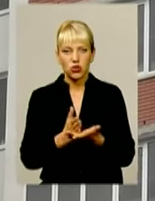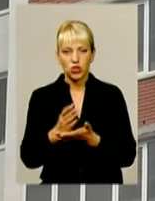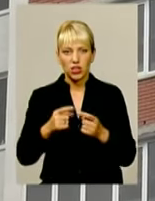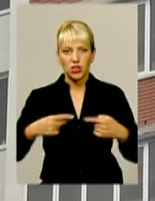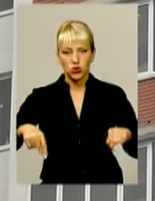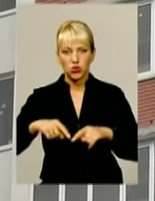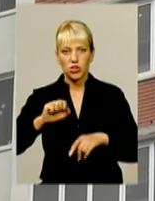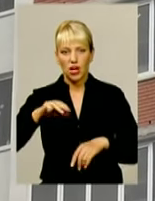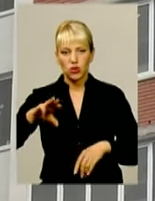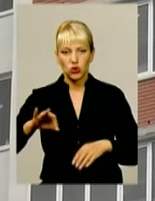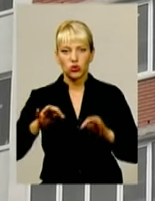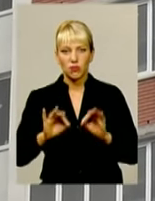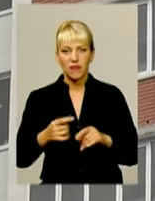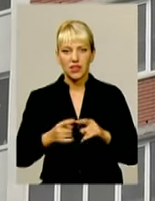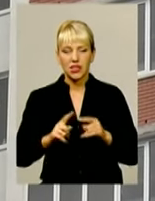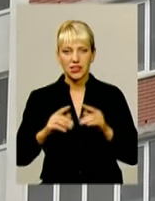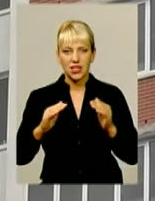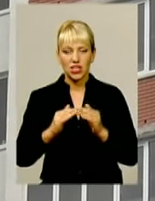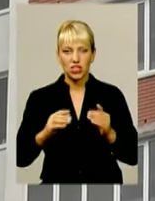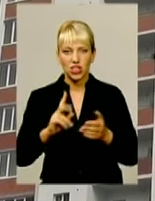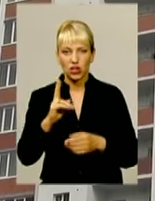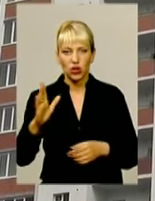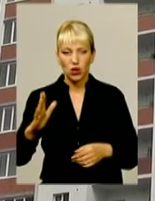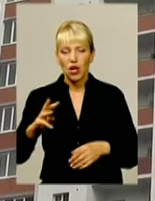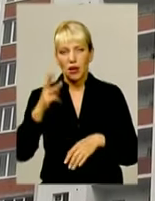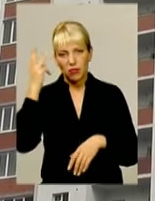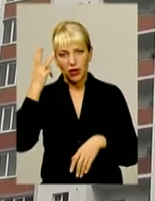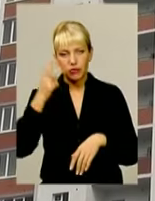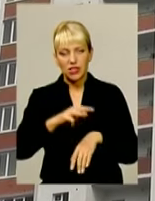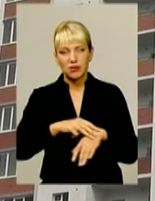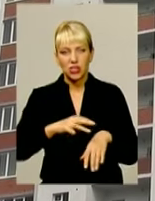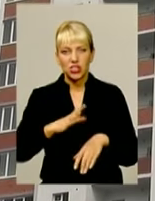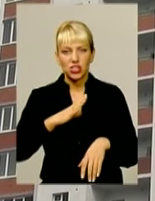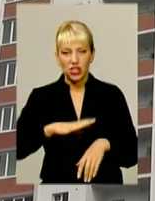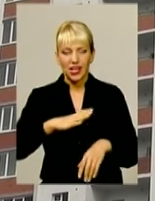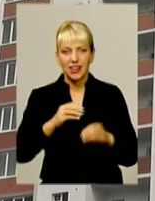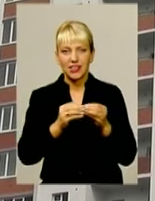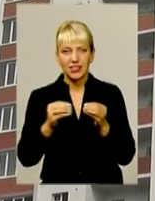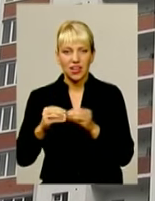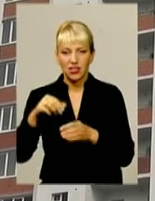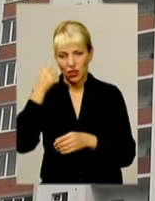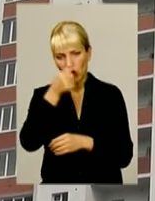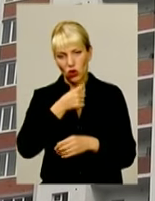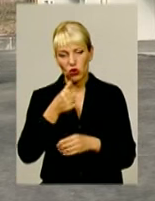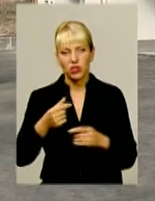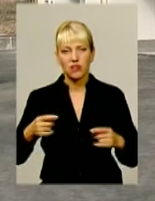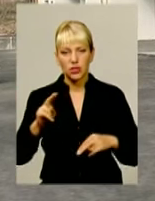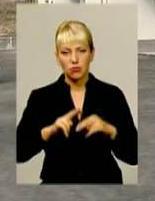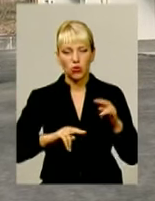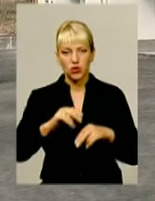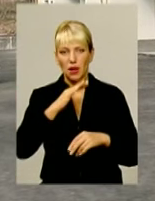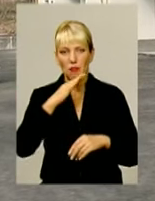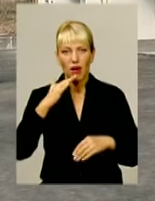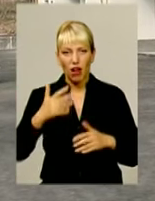зоні АТО. Щоправда, на це житло хмельницькі міліціонери чекали майже десяток років. Зводити багатоповерхівку для правоохоронців